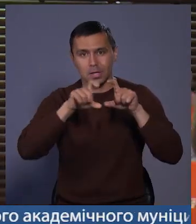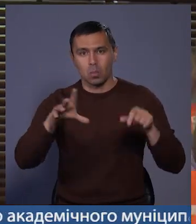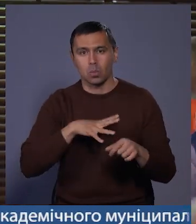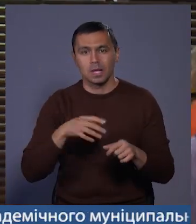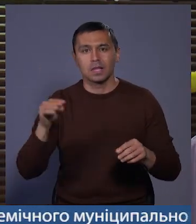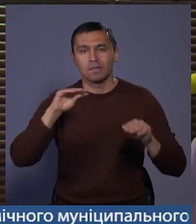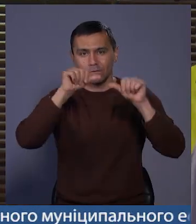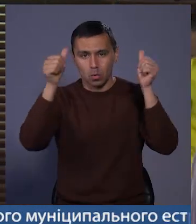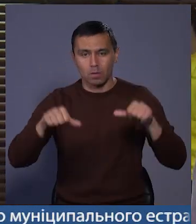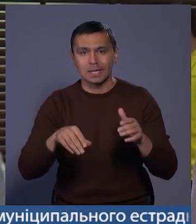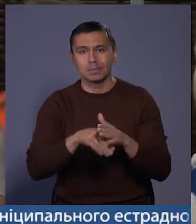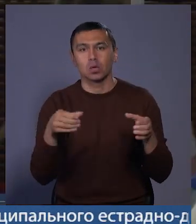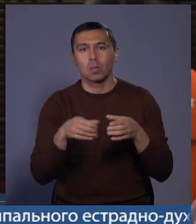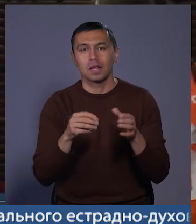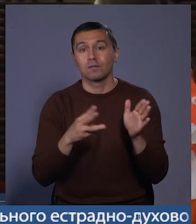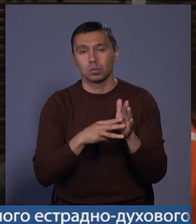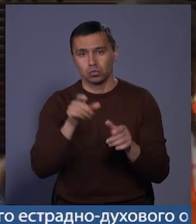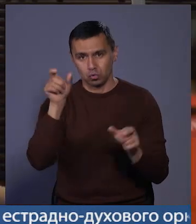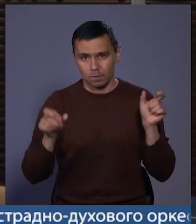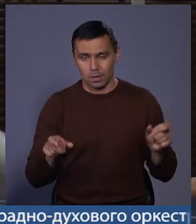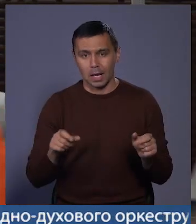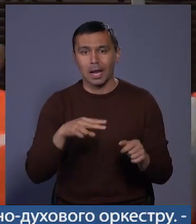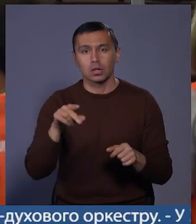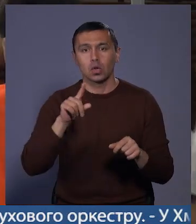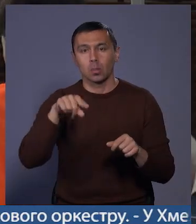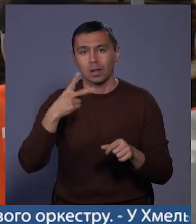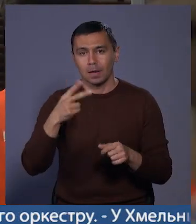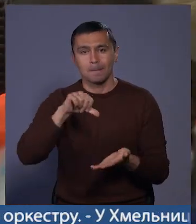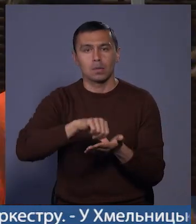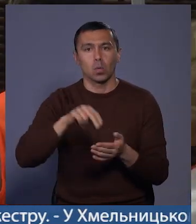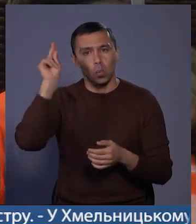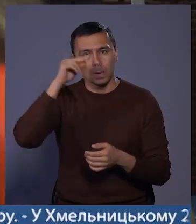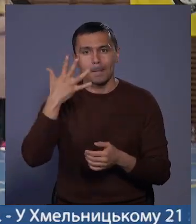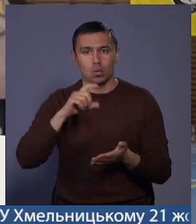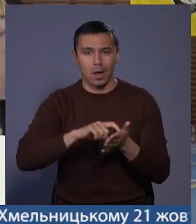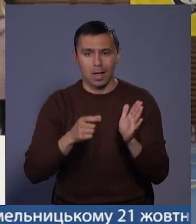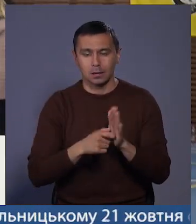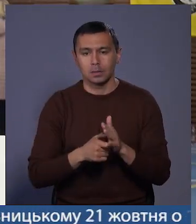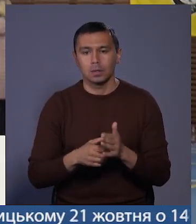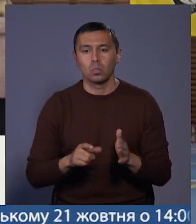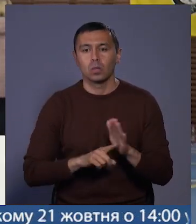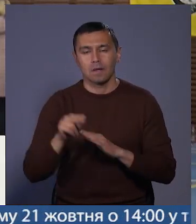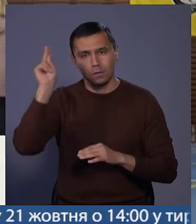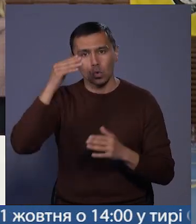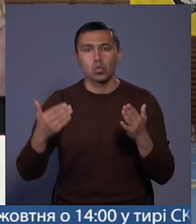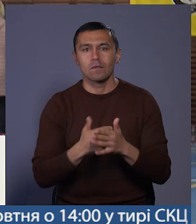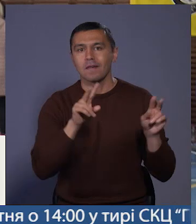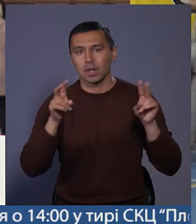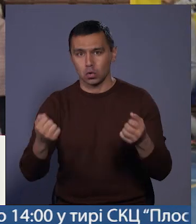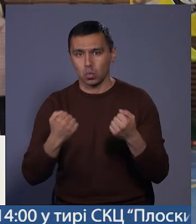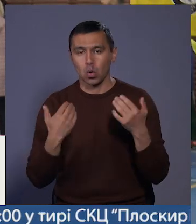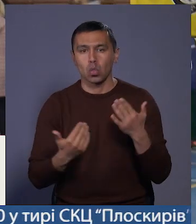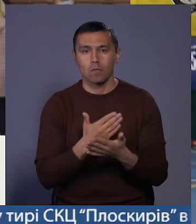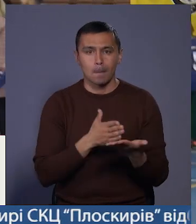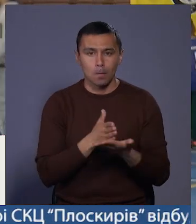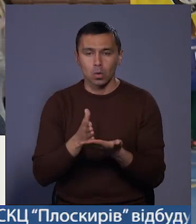сформовані збірні з восьми чоловік. Ліцей номер два представили учні п'ятого класу. «Почали вивчати нові види спорту, нові